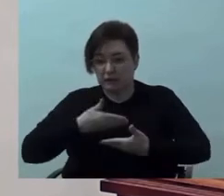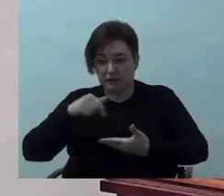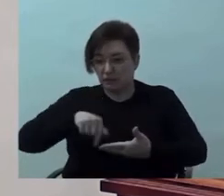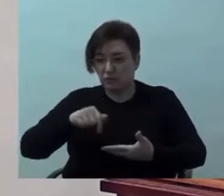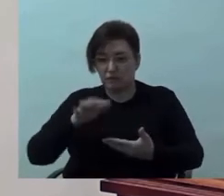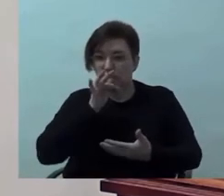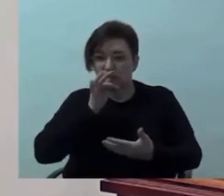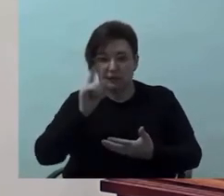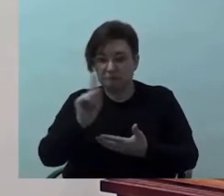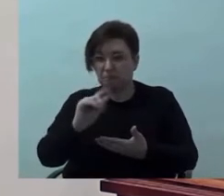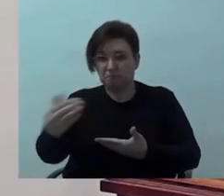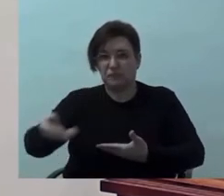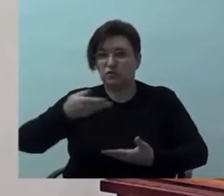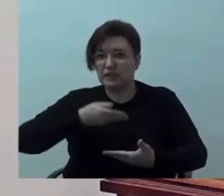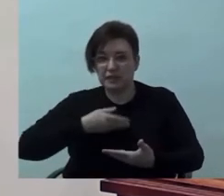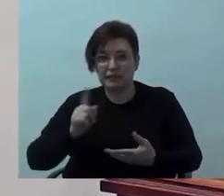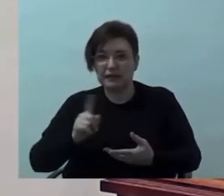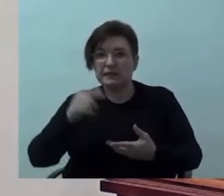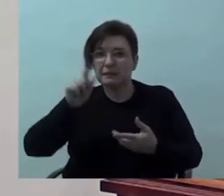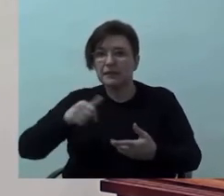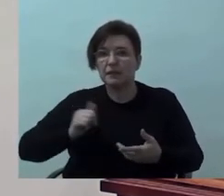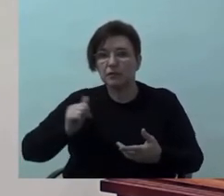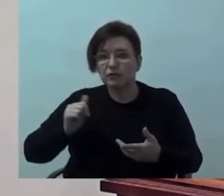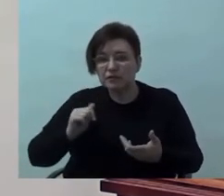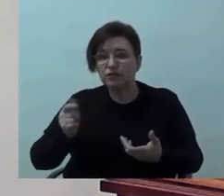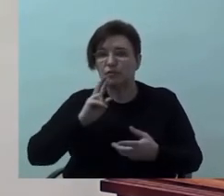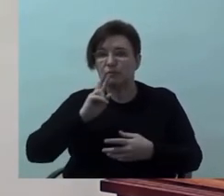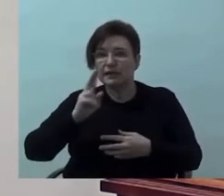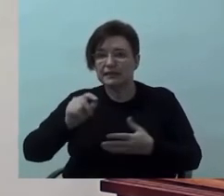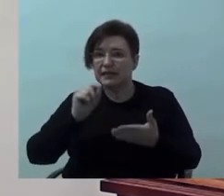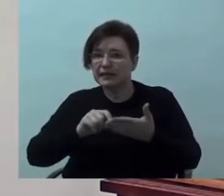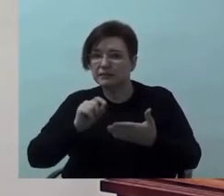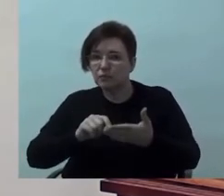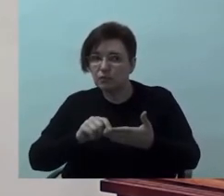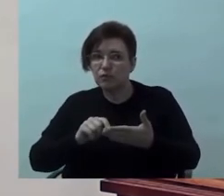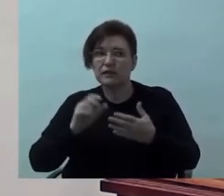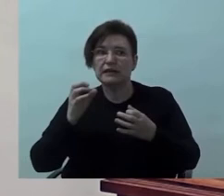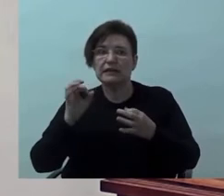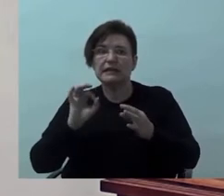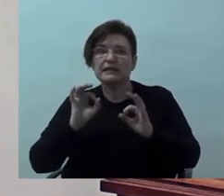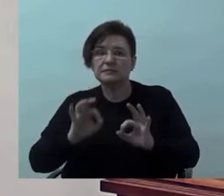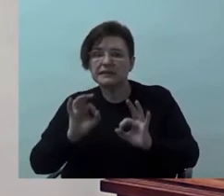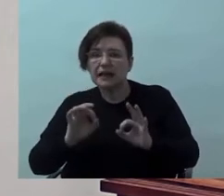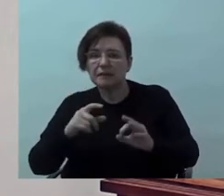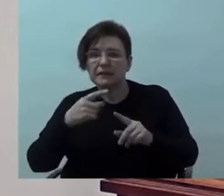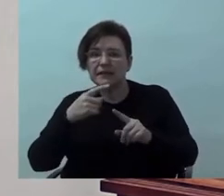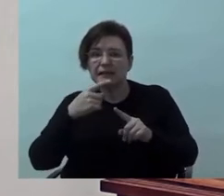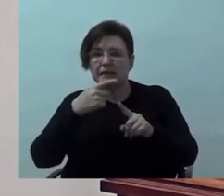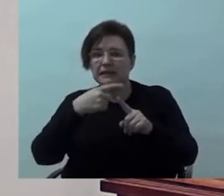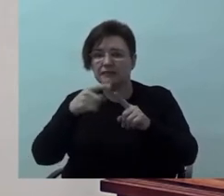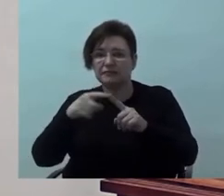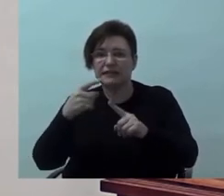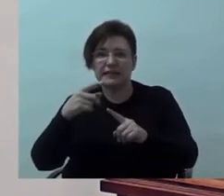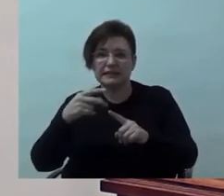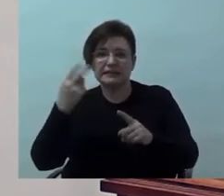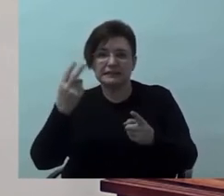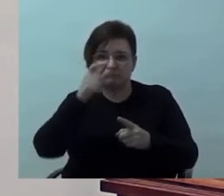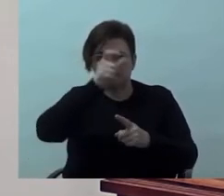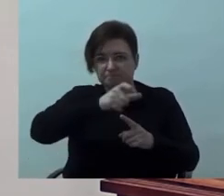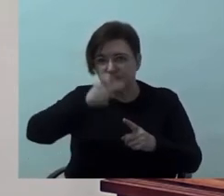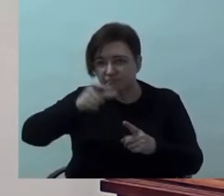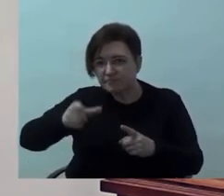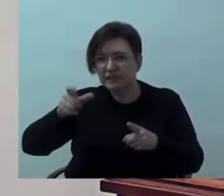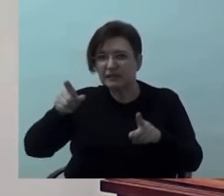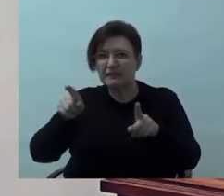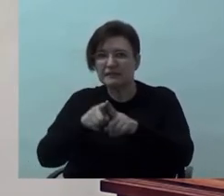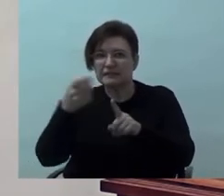Aprofito també per recomanar-los en aquest punt, especialment als diputats i diputades representants del Pirineu i també de l'Aran, la